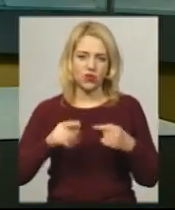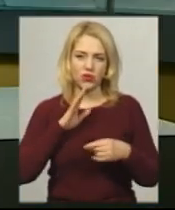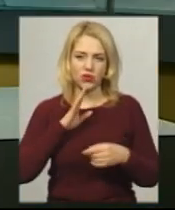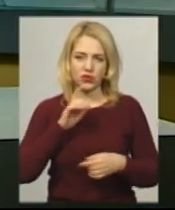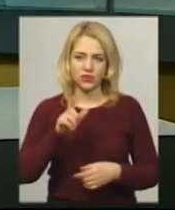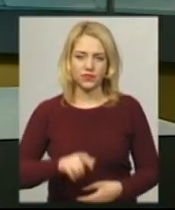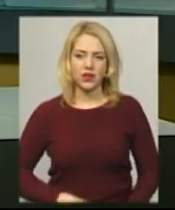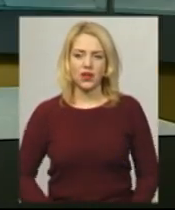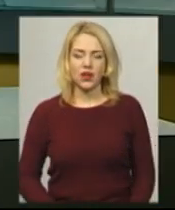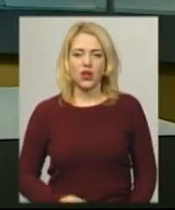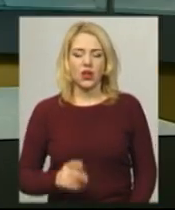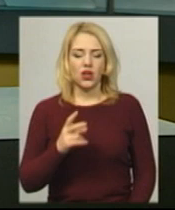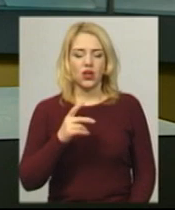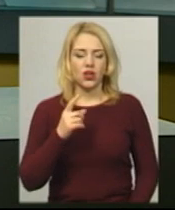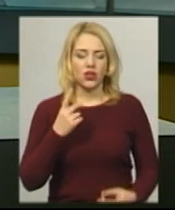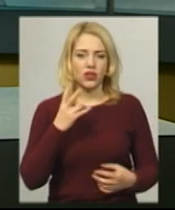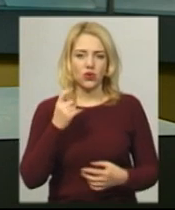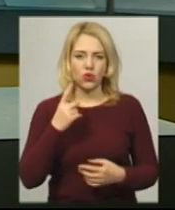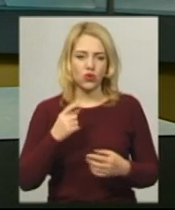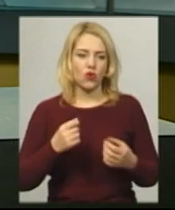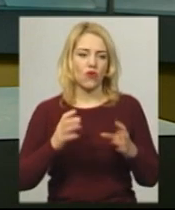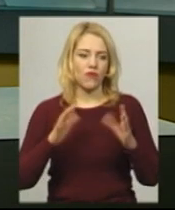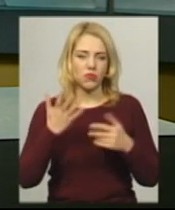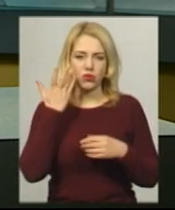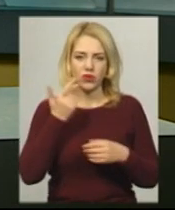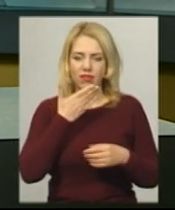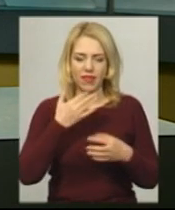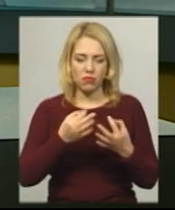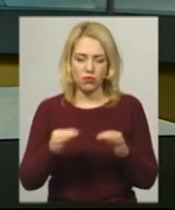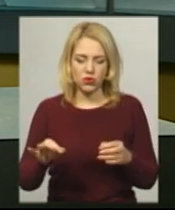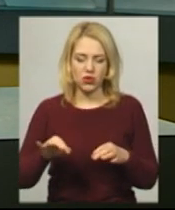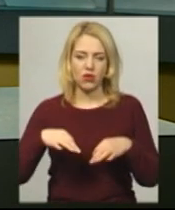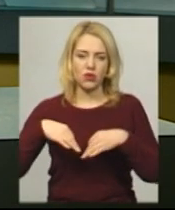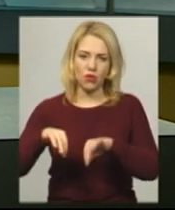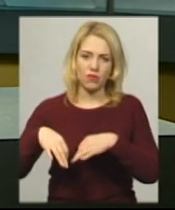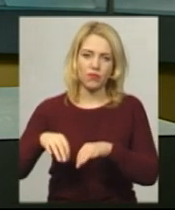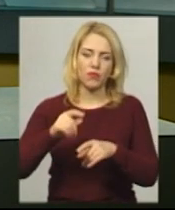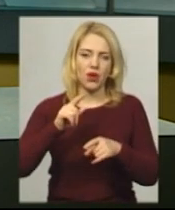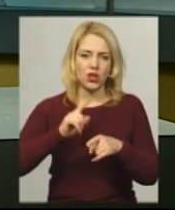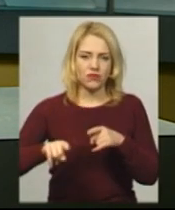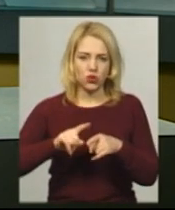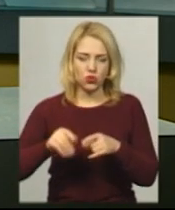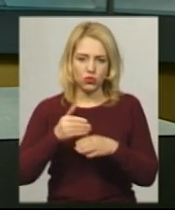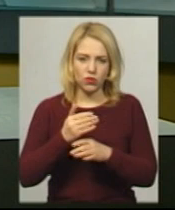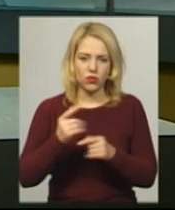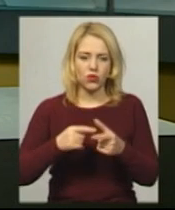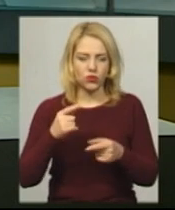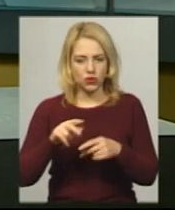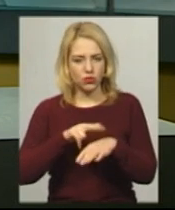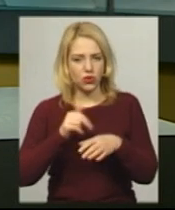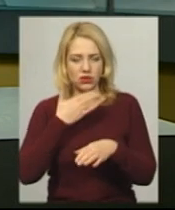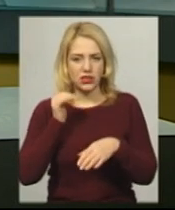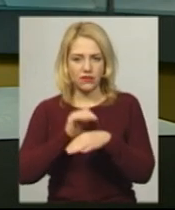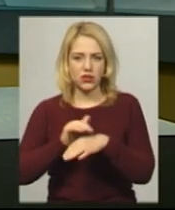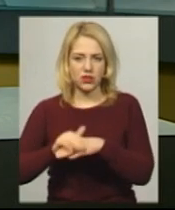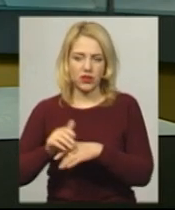Жодного випадку, коли водії не пропускають автомобілі поліцейських чи швидку з вімкненим спецсигналом, не зафіксували сьогодні